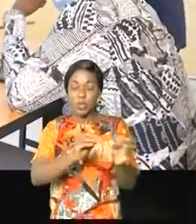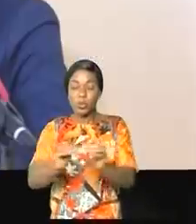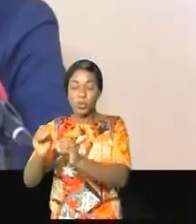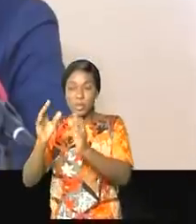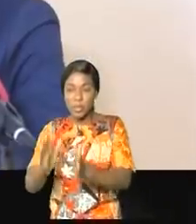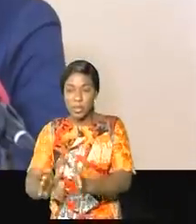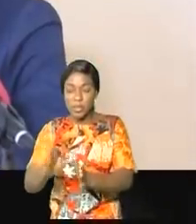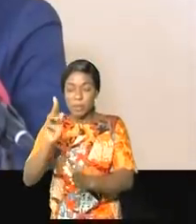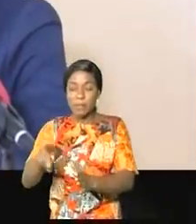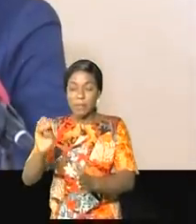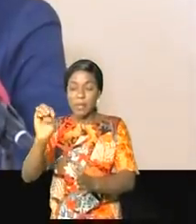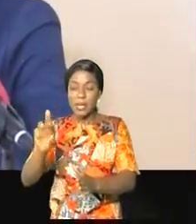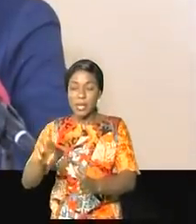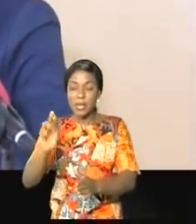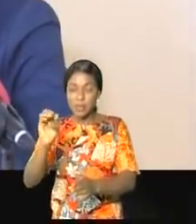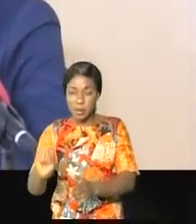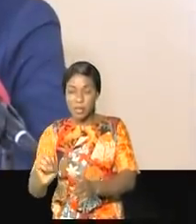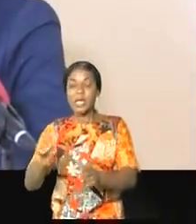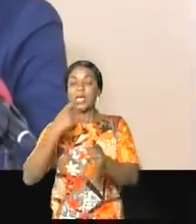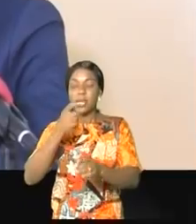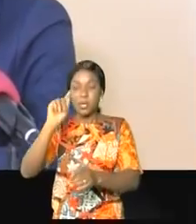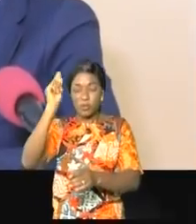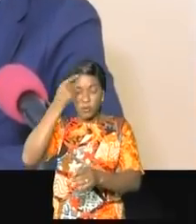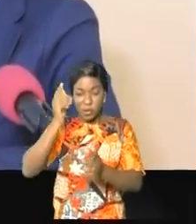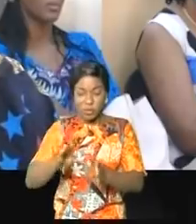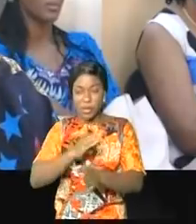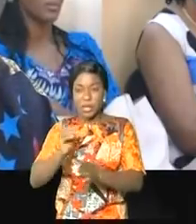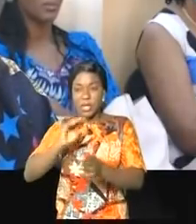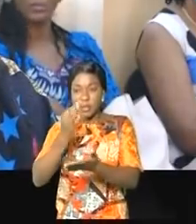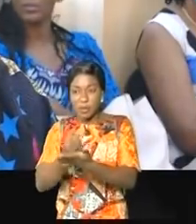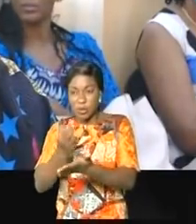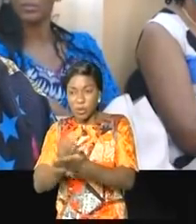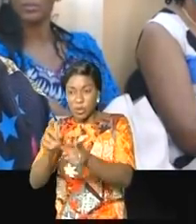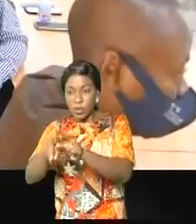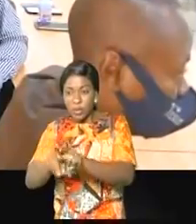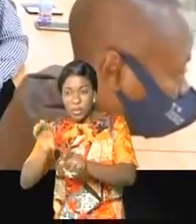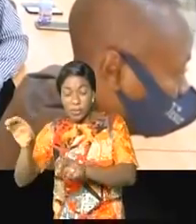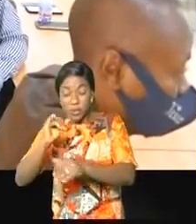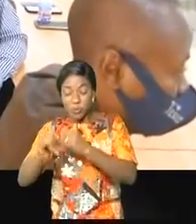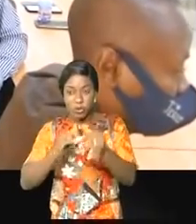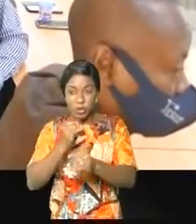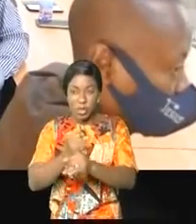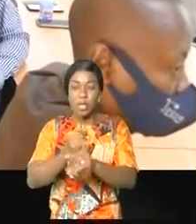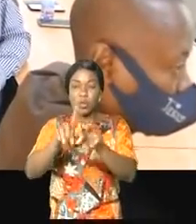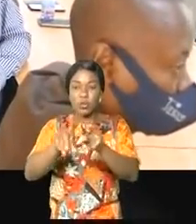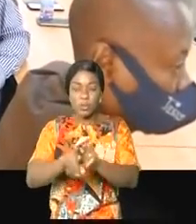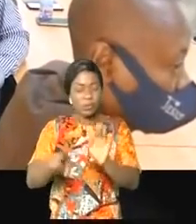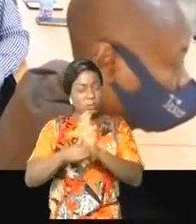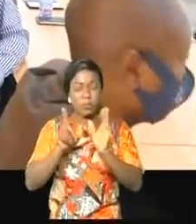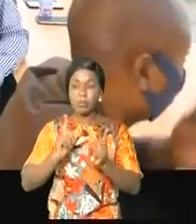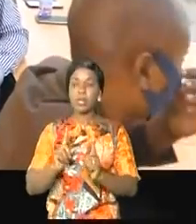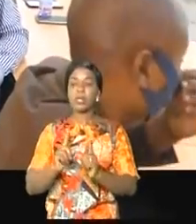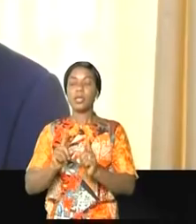a également indiqué que le gouvernement, l'inspection générale des finances et la Banque mondiale ne sont nullement opposés dans leur